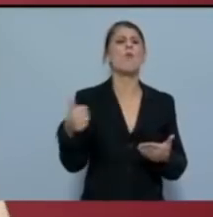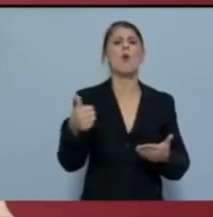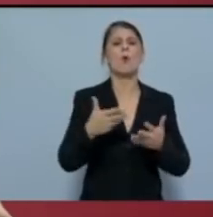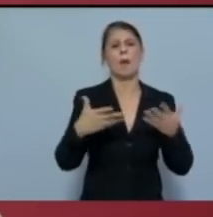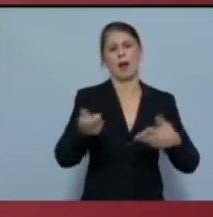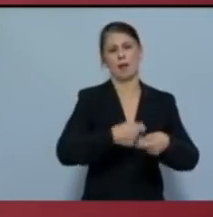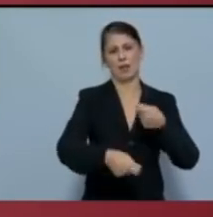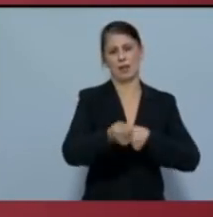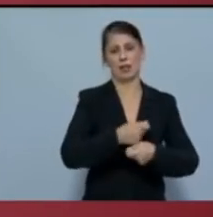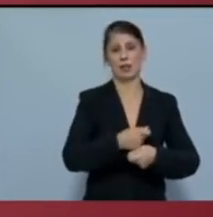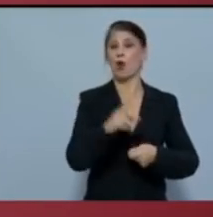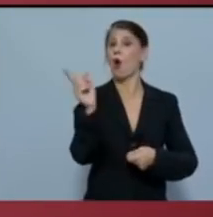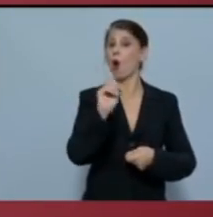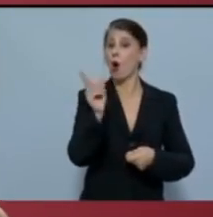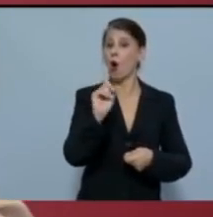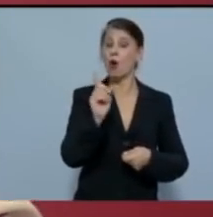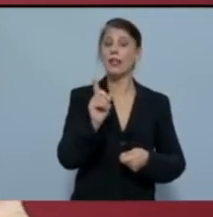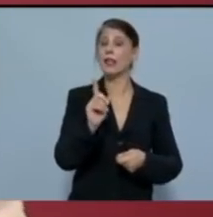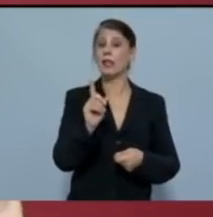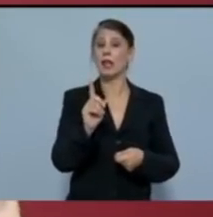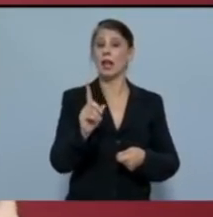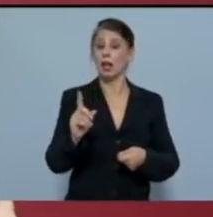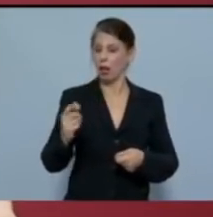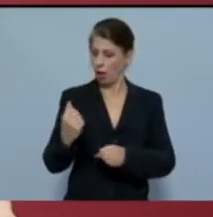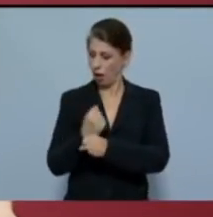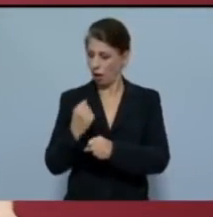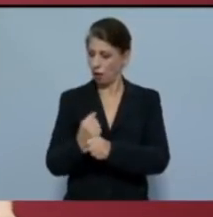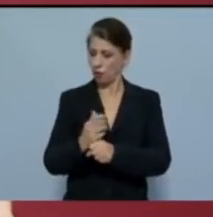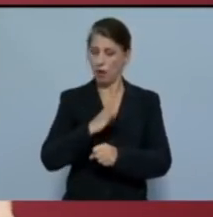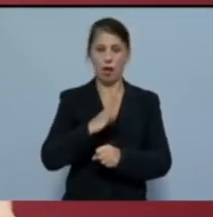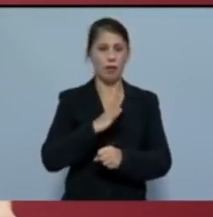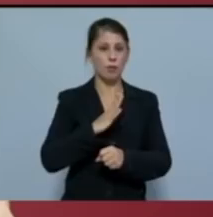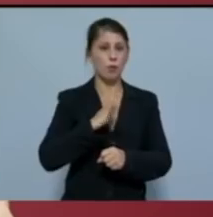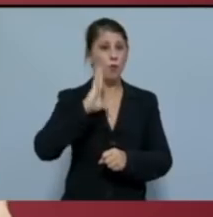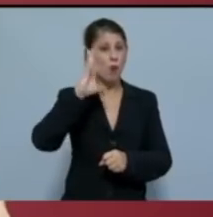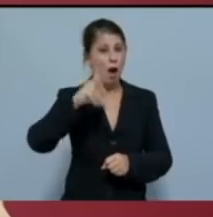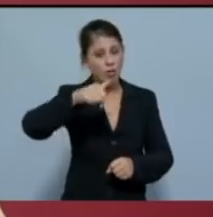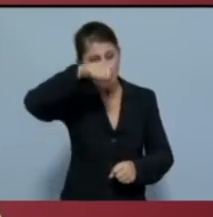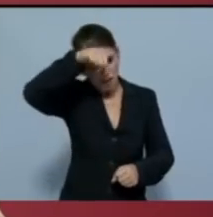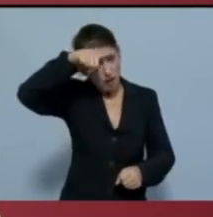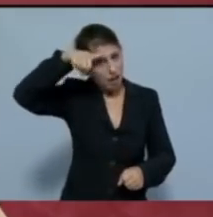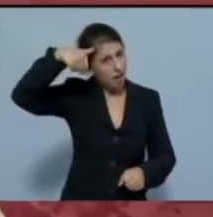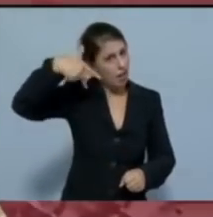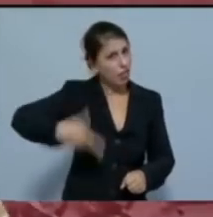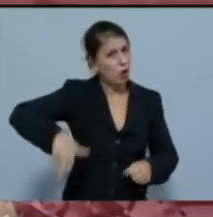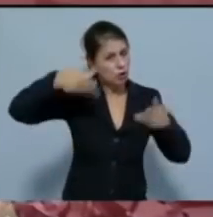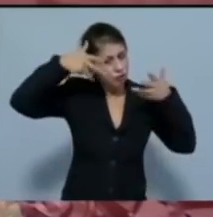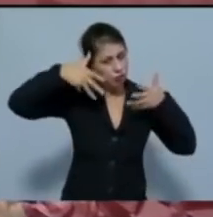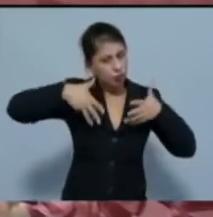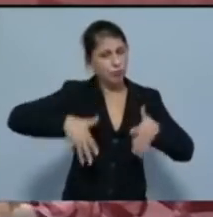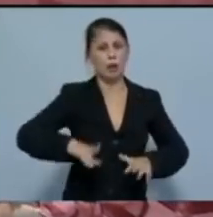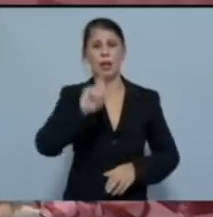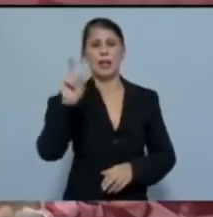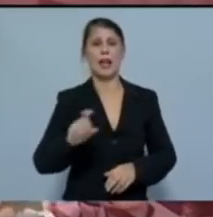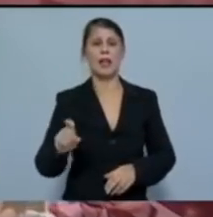επιχειρήσεις και όχι για τον εργαζόμενο άνθρωπο που χύνει τον ιδρώτα του να ζήσει τίμια την